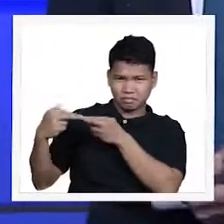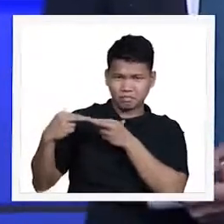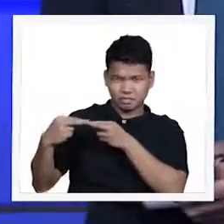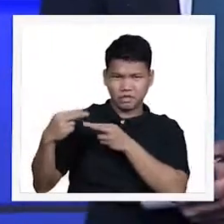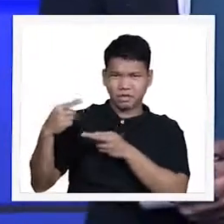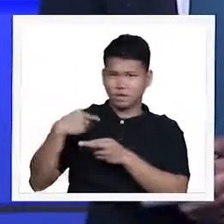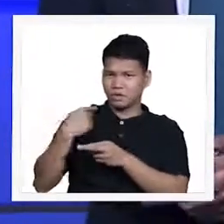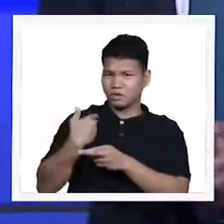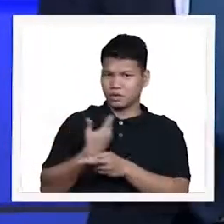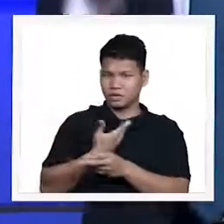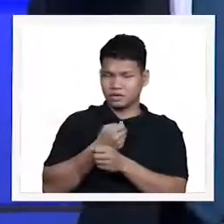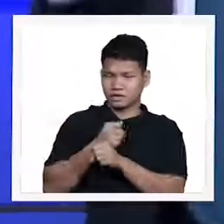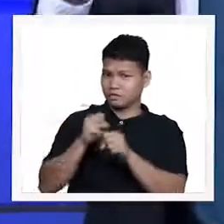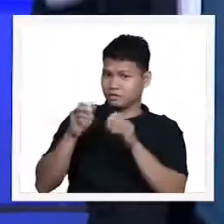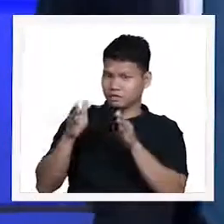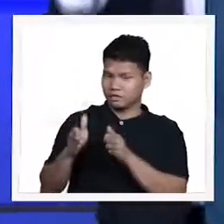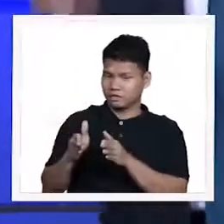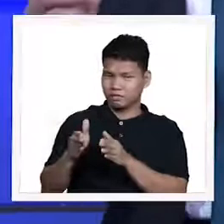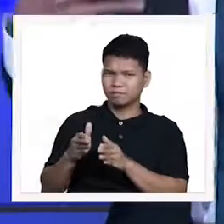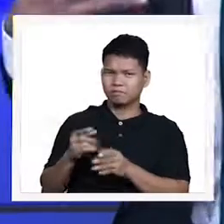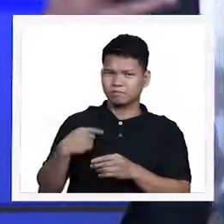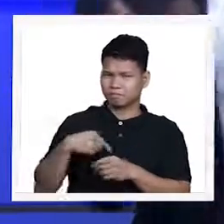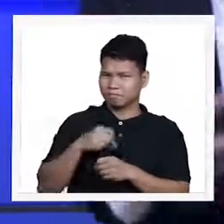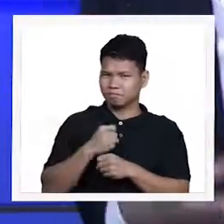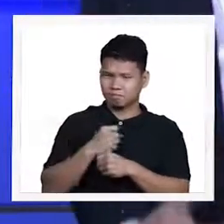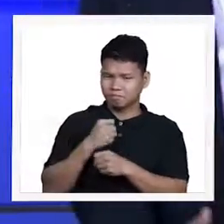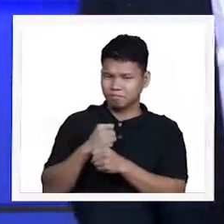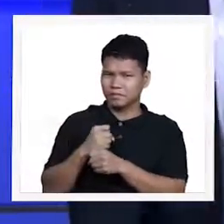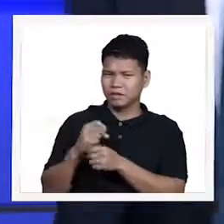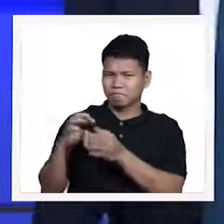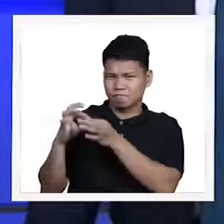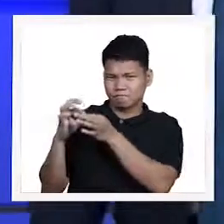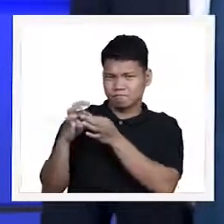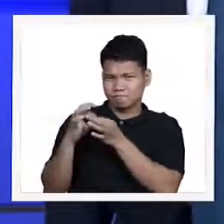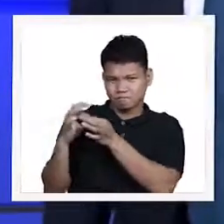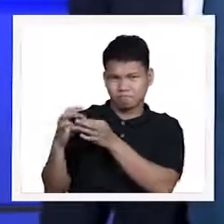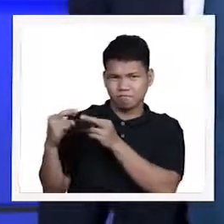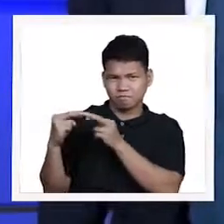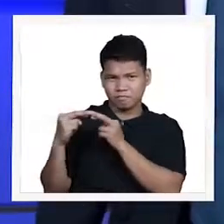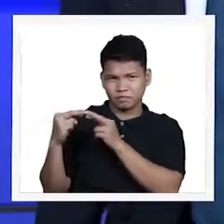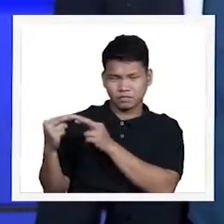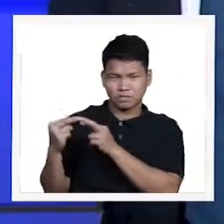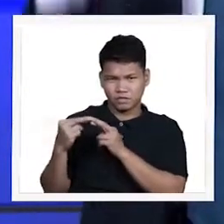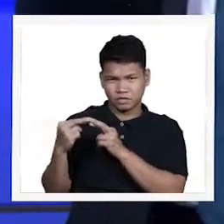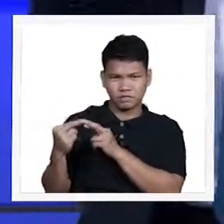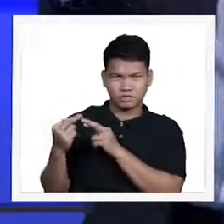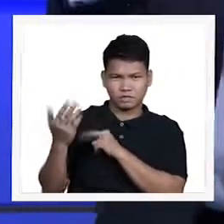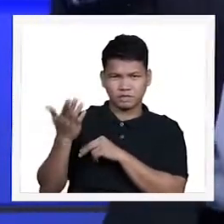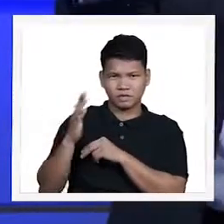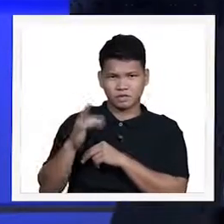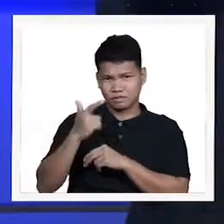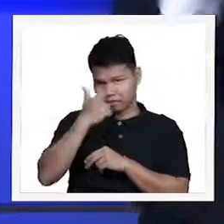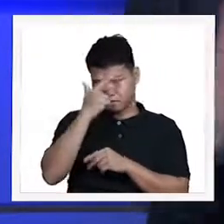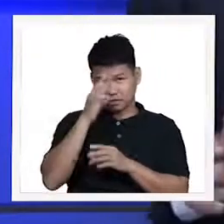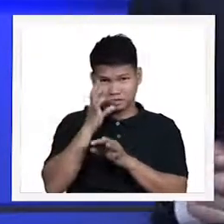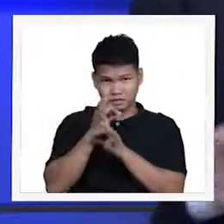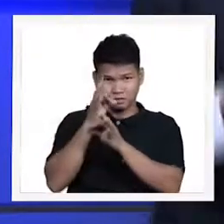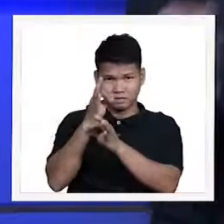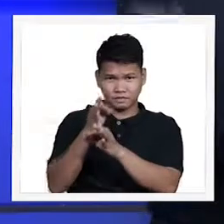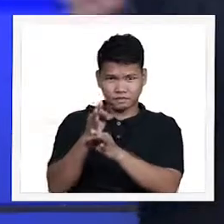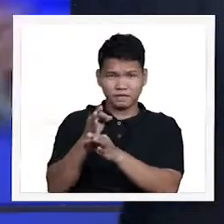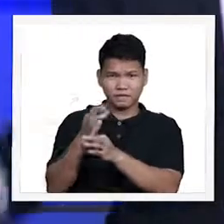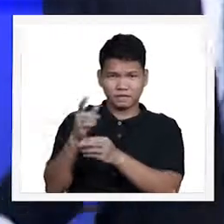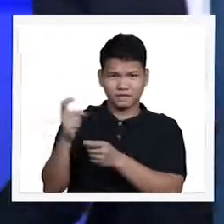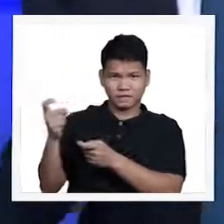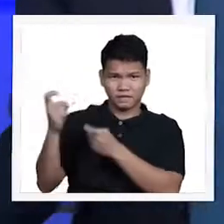tagapagligtas let let us make a close relationship with Him because faith is a gift